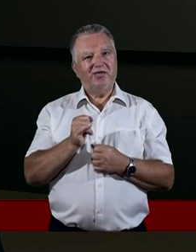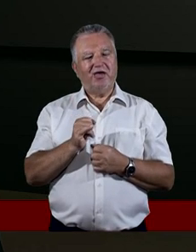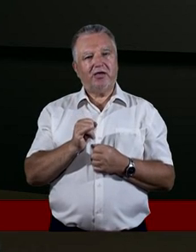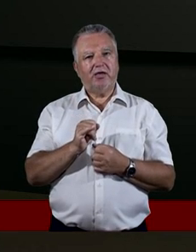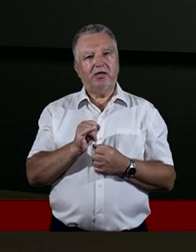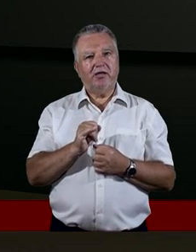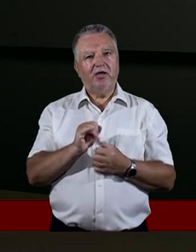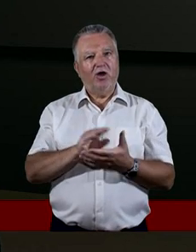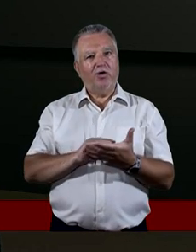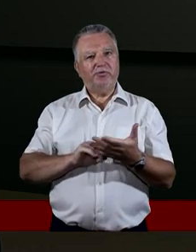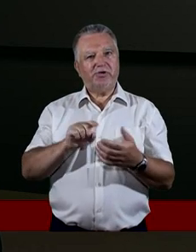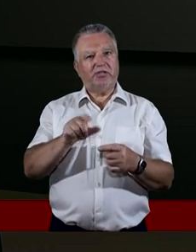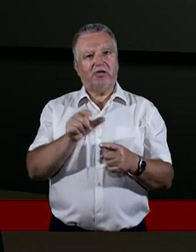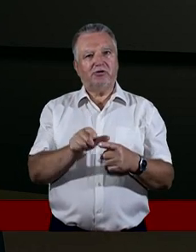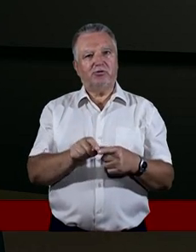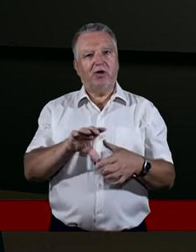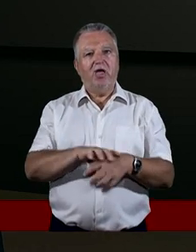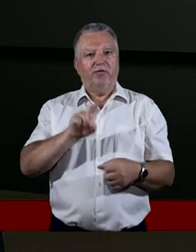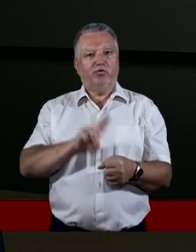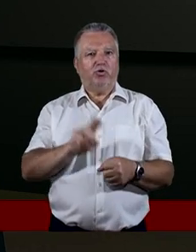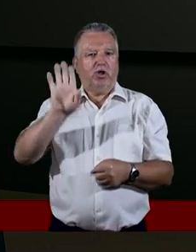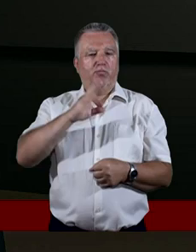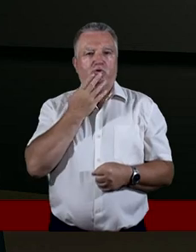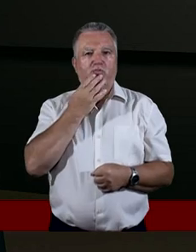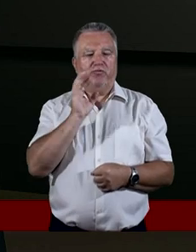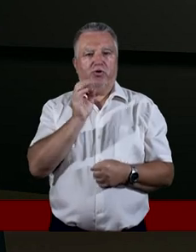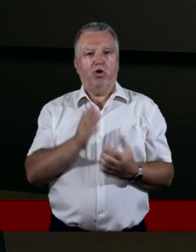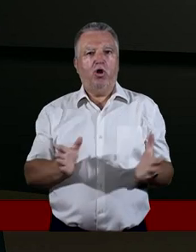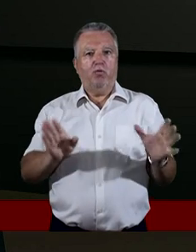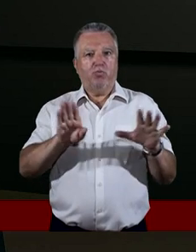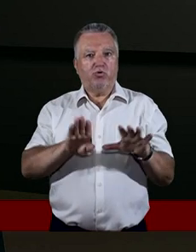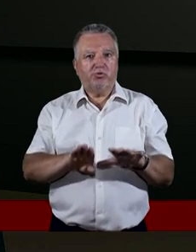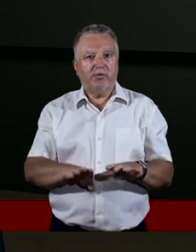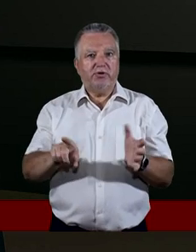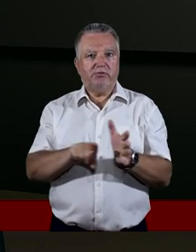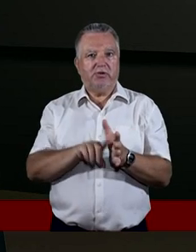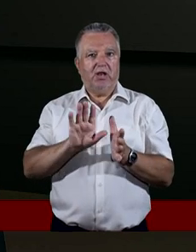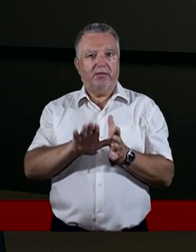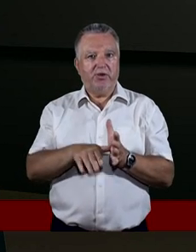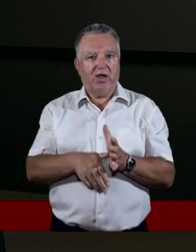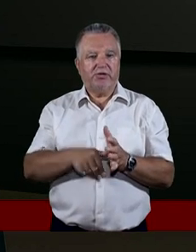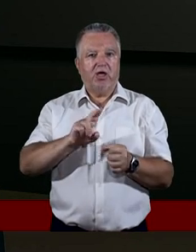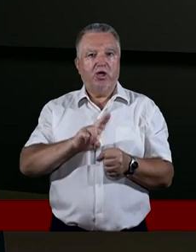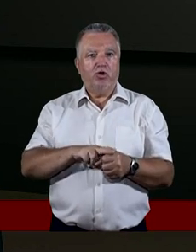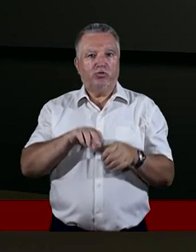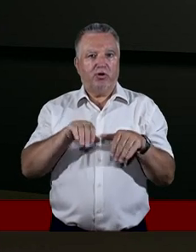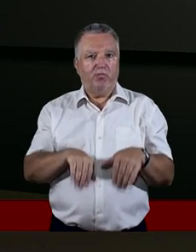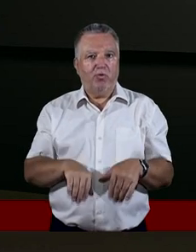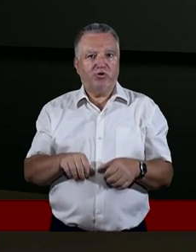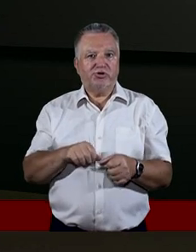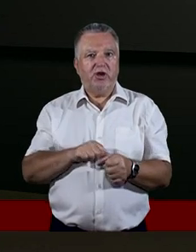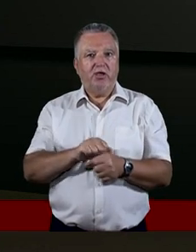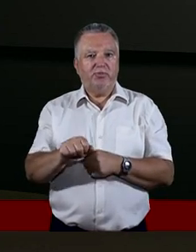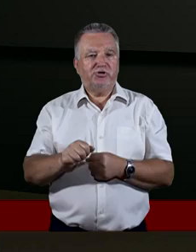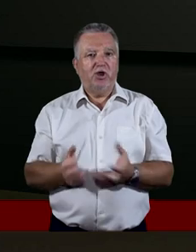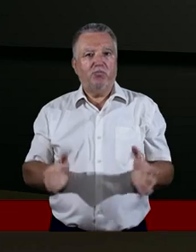słowa, w których Pan Bóg mówi o błogosławieństwie dla miasta, które może być błogosławieństwem dla